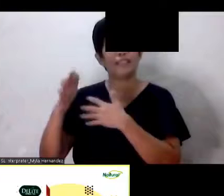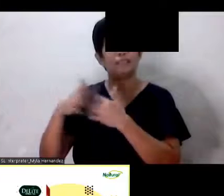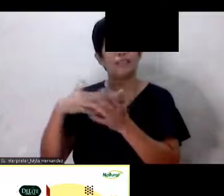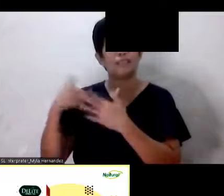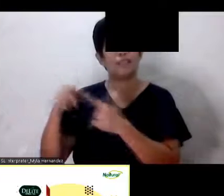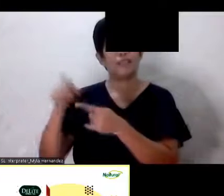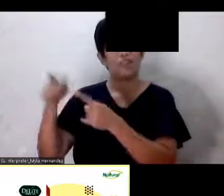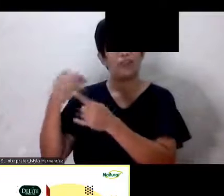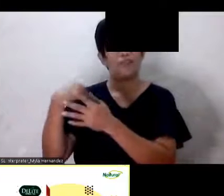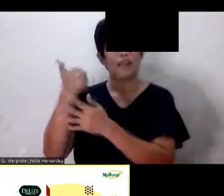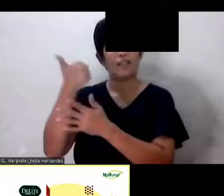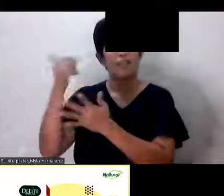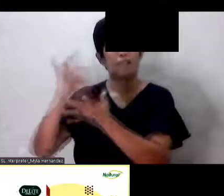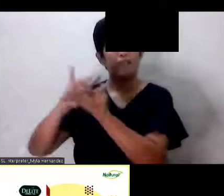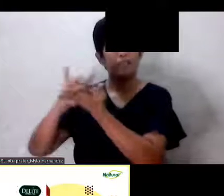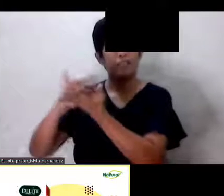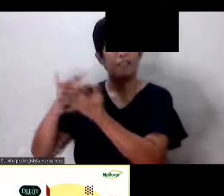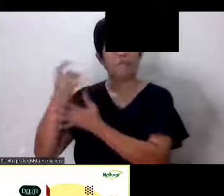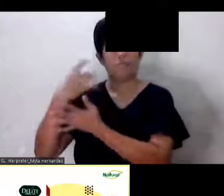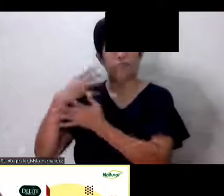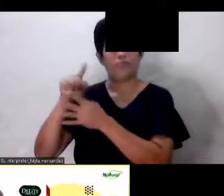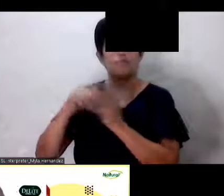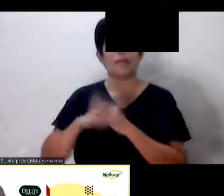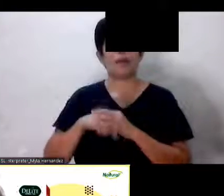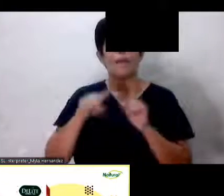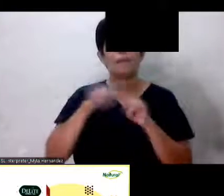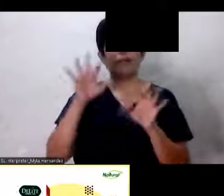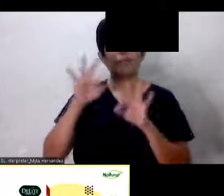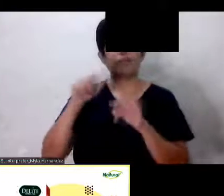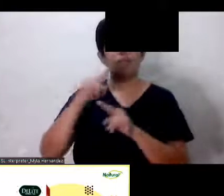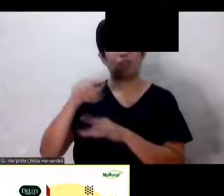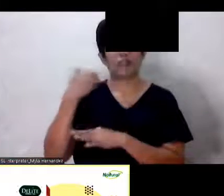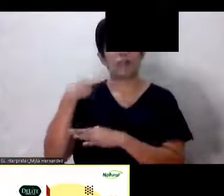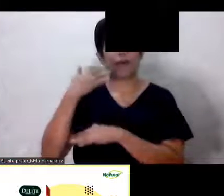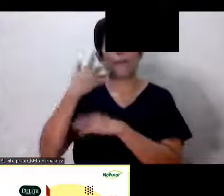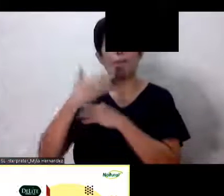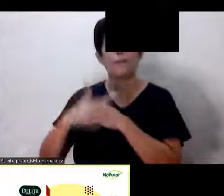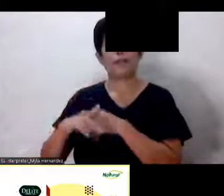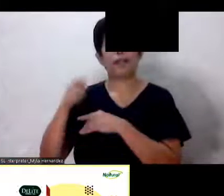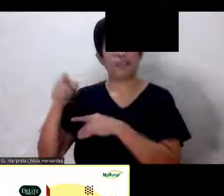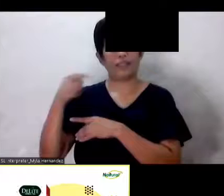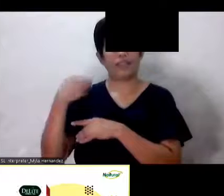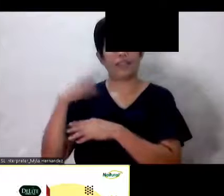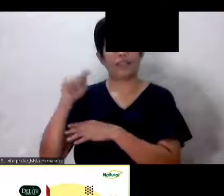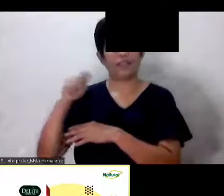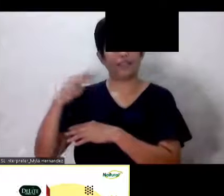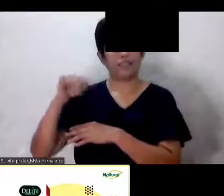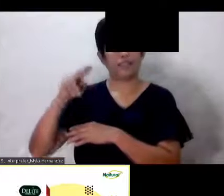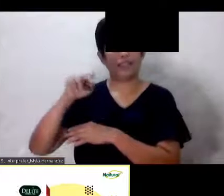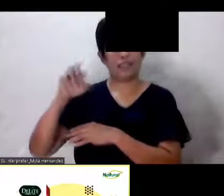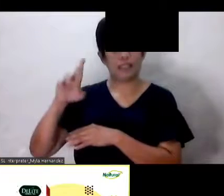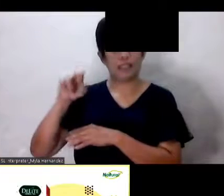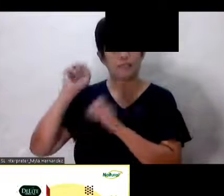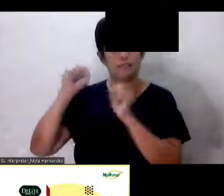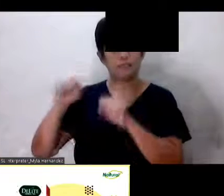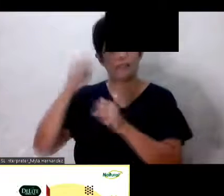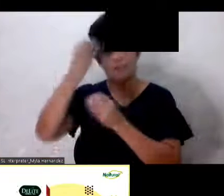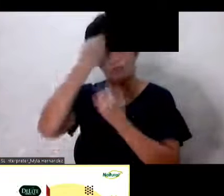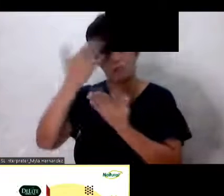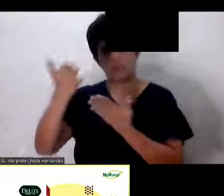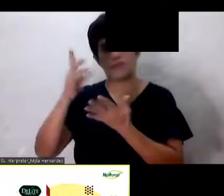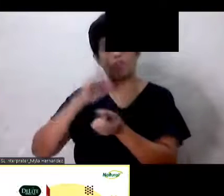blood thinner kayo Magandang abisuhan yung doktor Para alam lang niya Kung kailangan i-adjust ang dosage O hindi